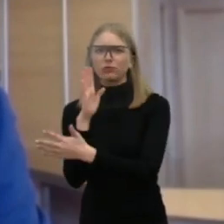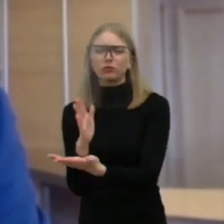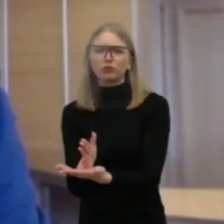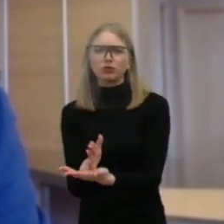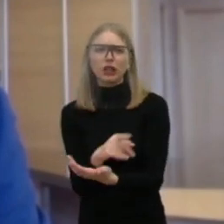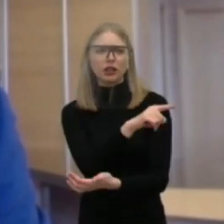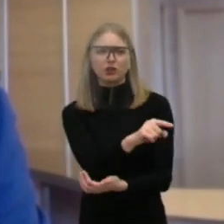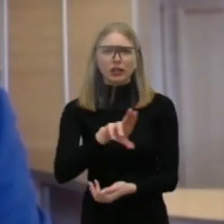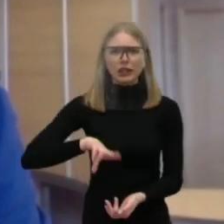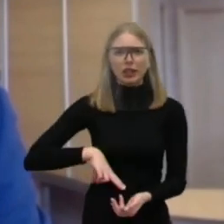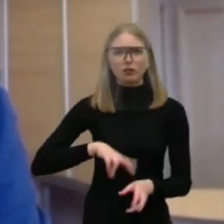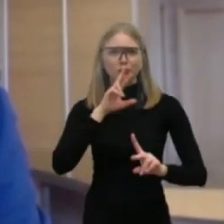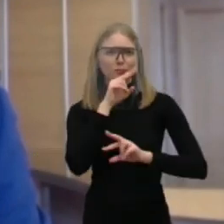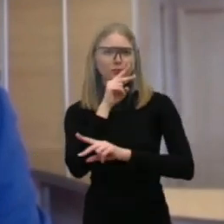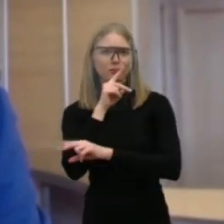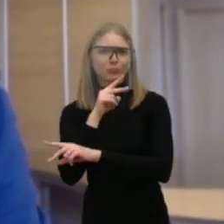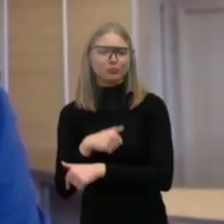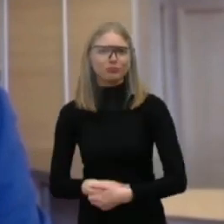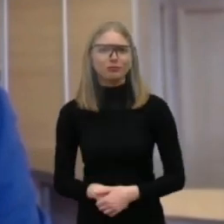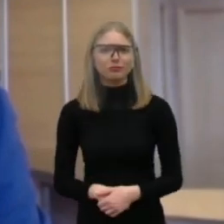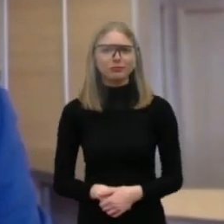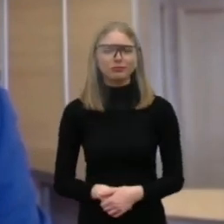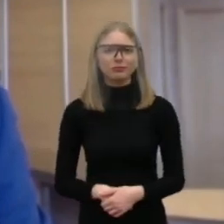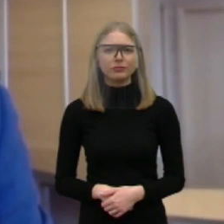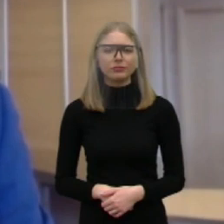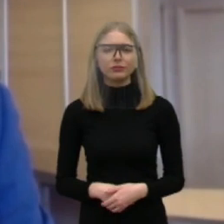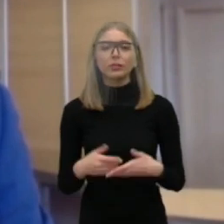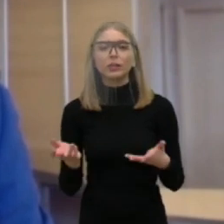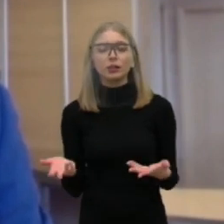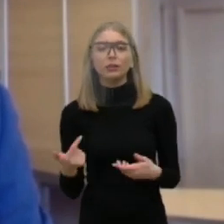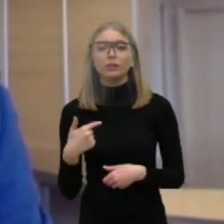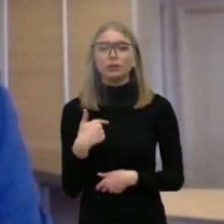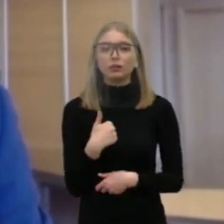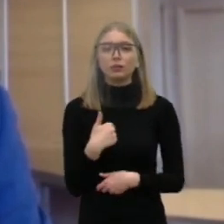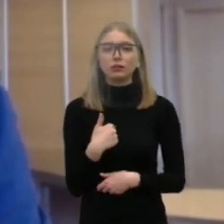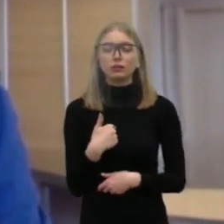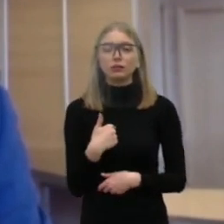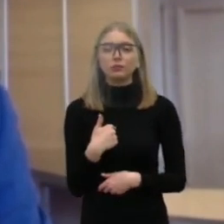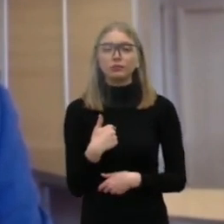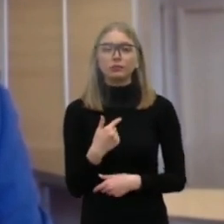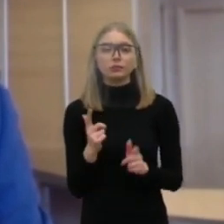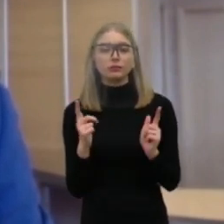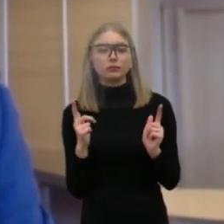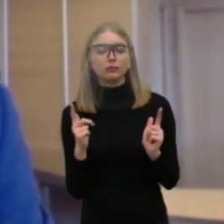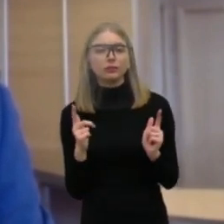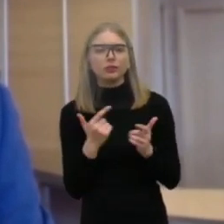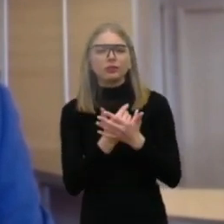dėl to, kiek planuojama konsolidacijos metu palikti pareigybius skaičiaus